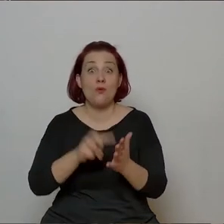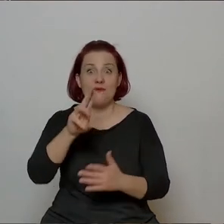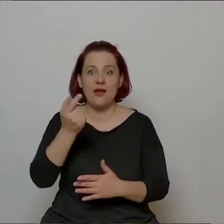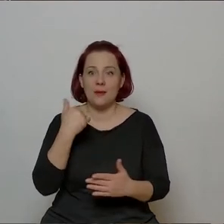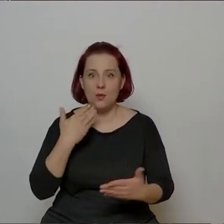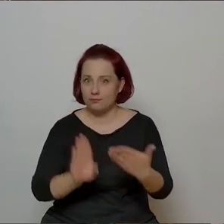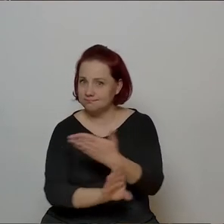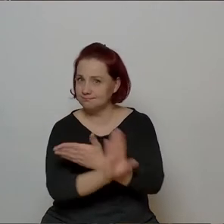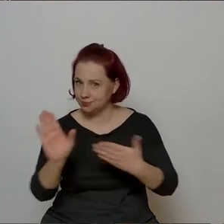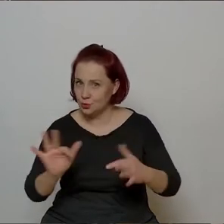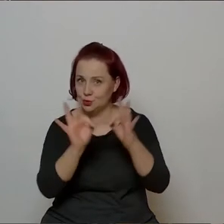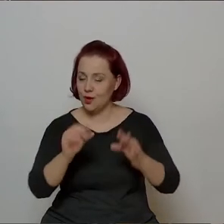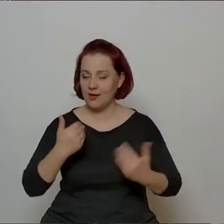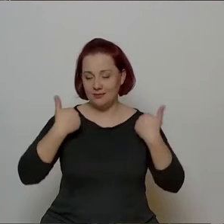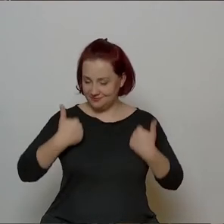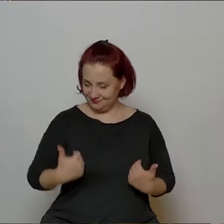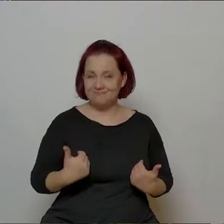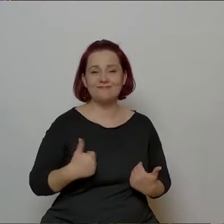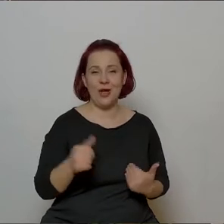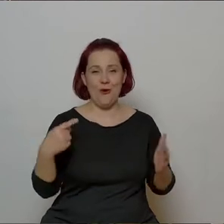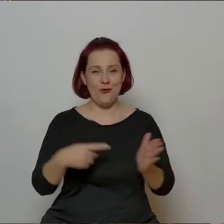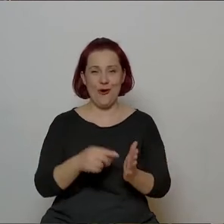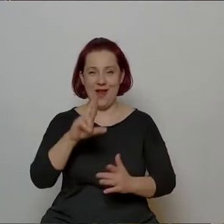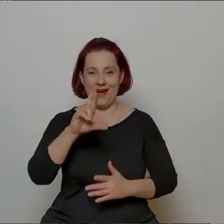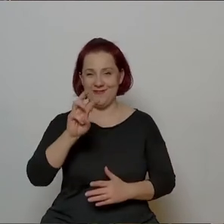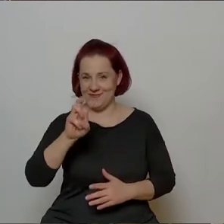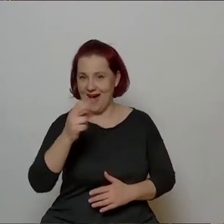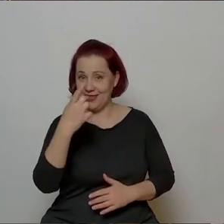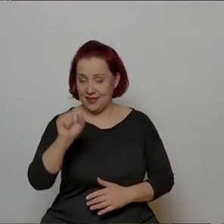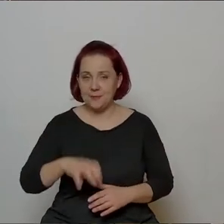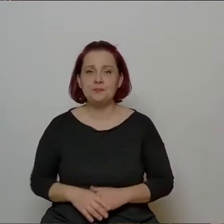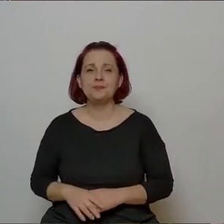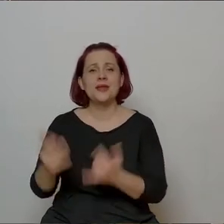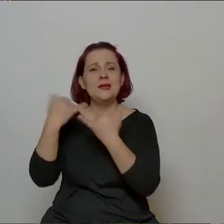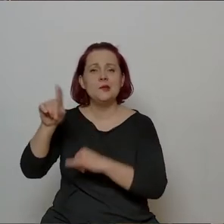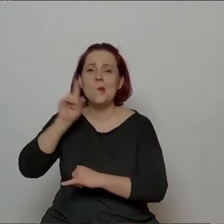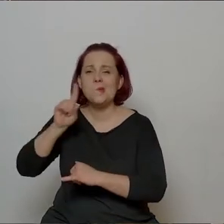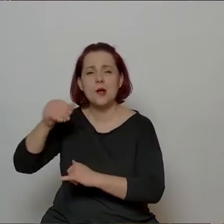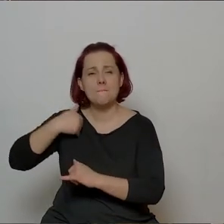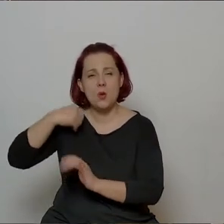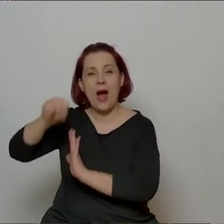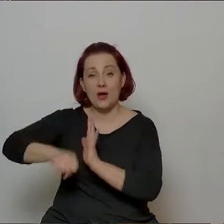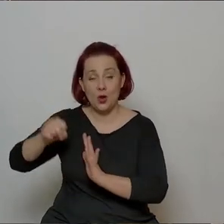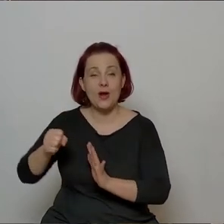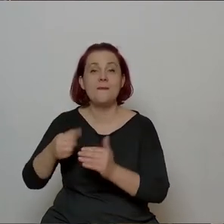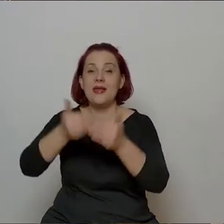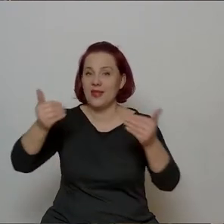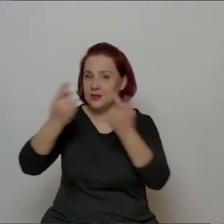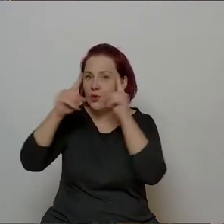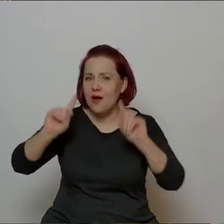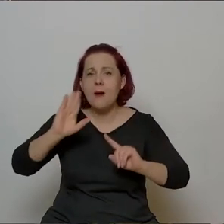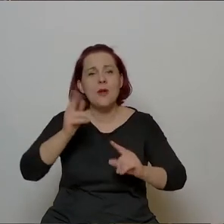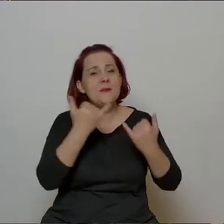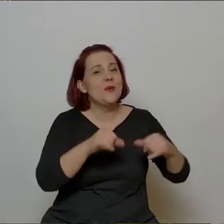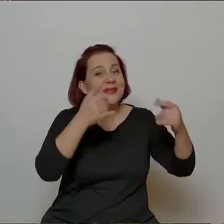dostałam tytułową rolę Wandy. Ryszard Spyt, który był wiele lat aktorem Teatru Słowackiego, potem w kabarecie w